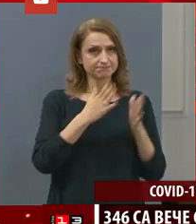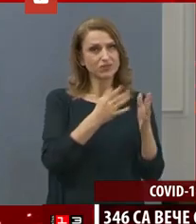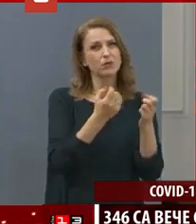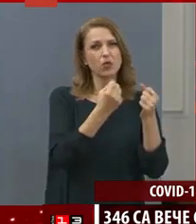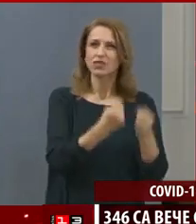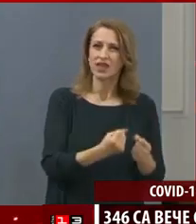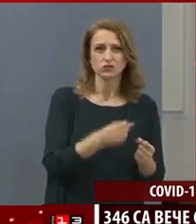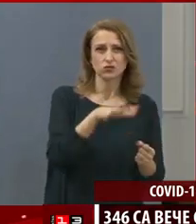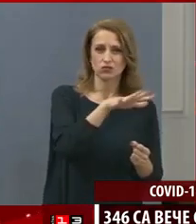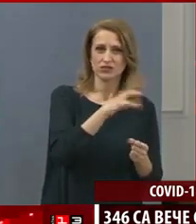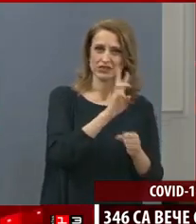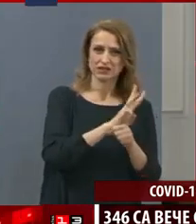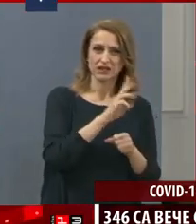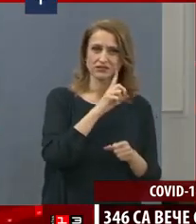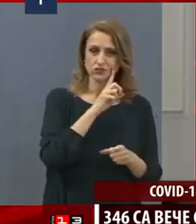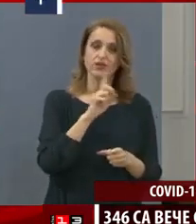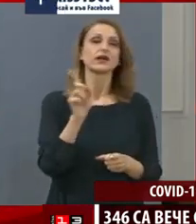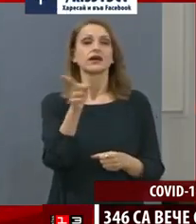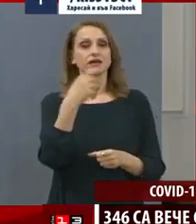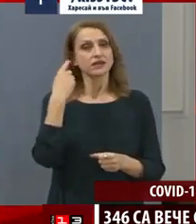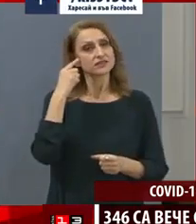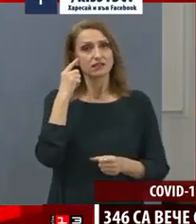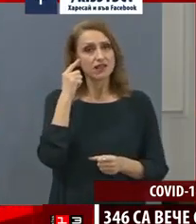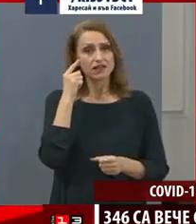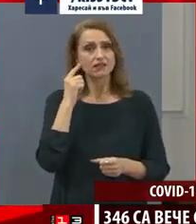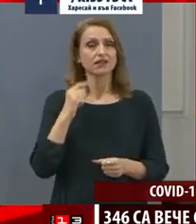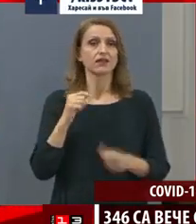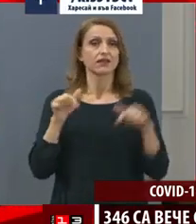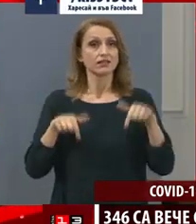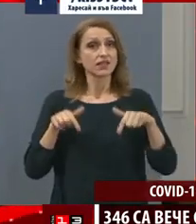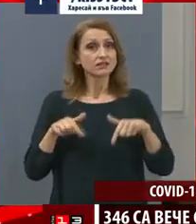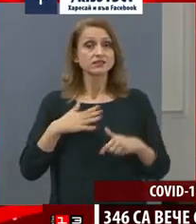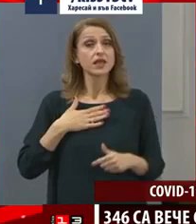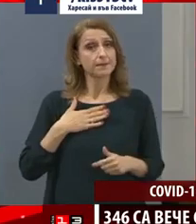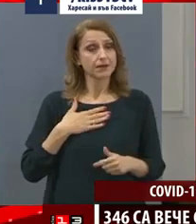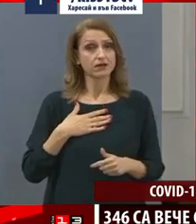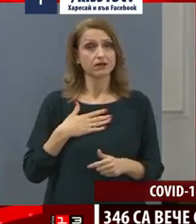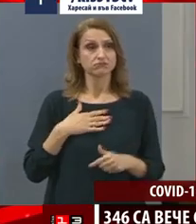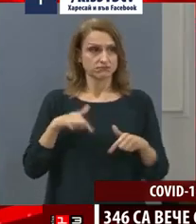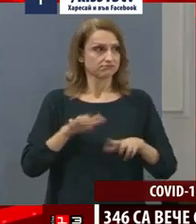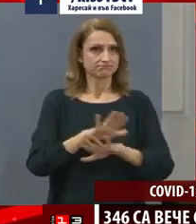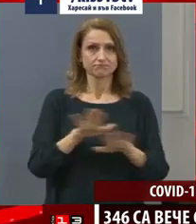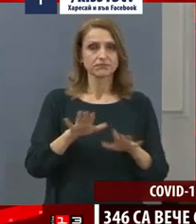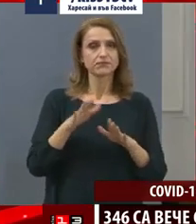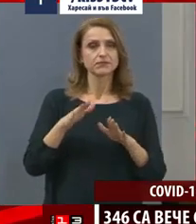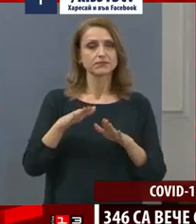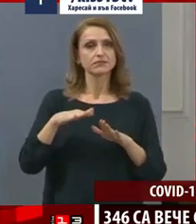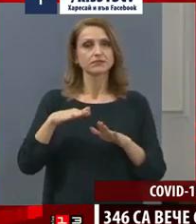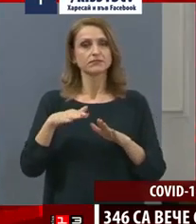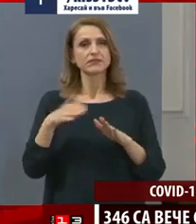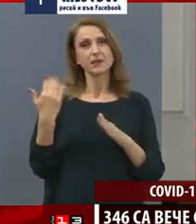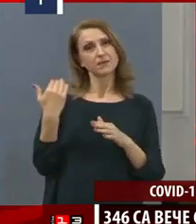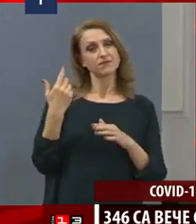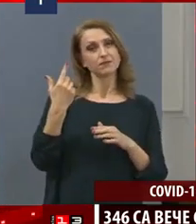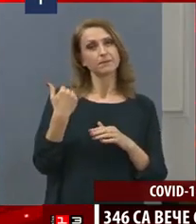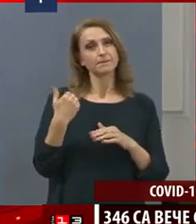Знаете, че днес има, след брифинга стана ясно, че е починала